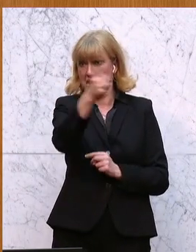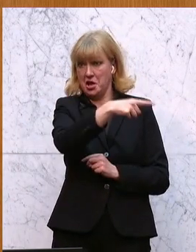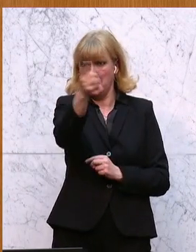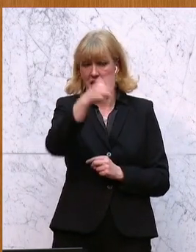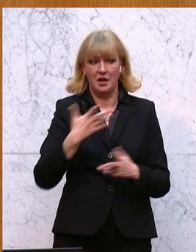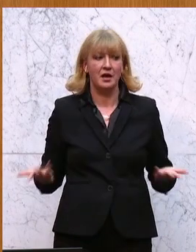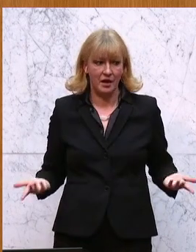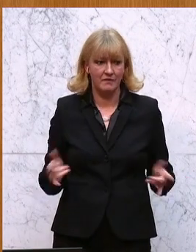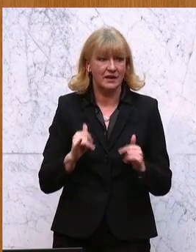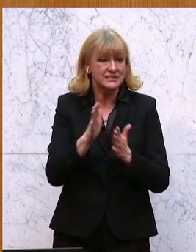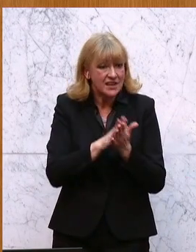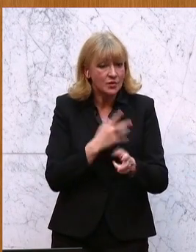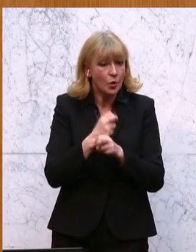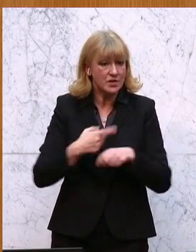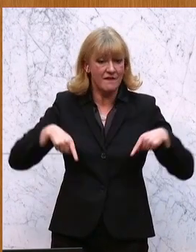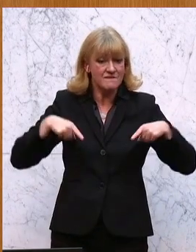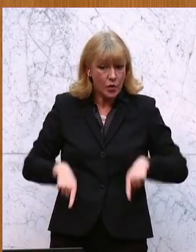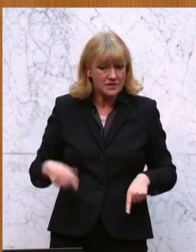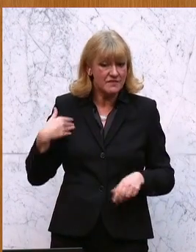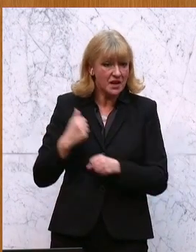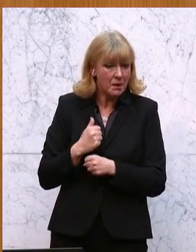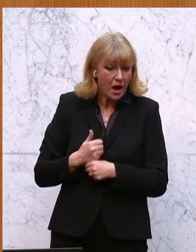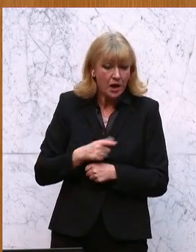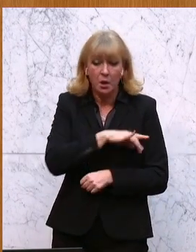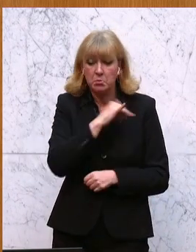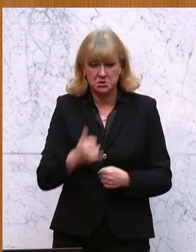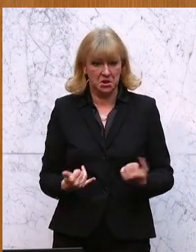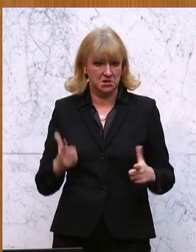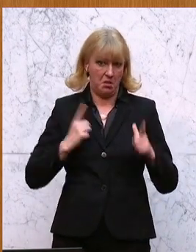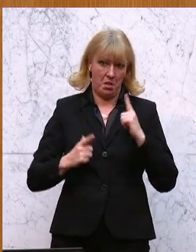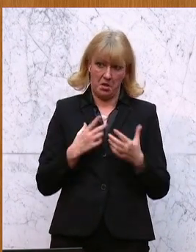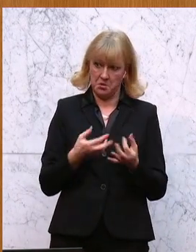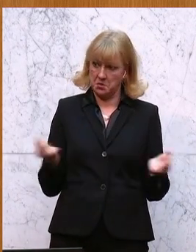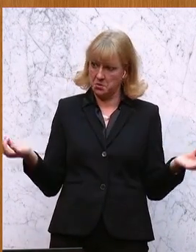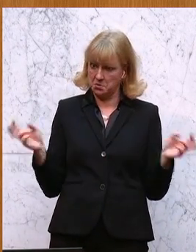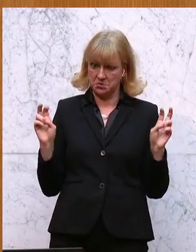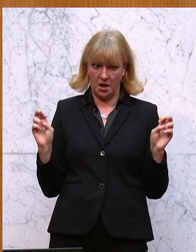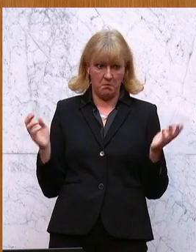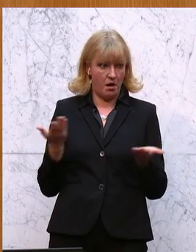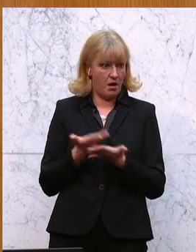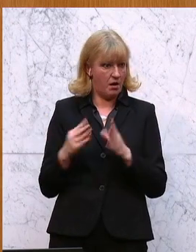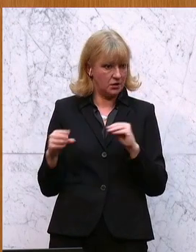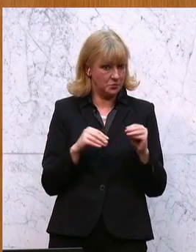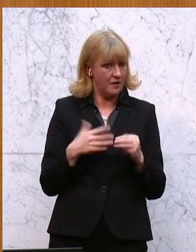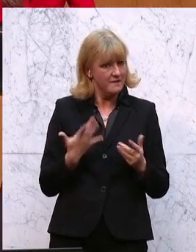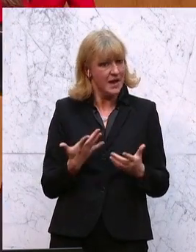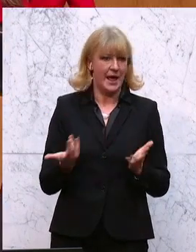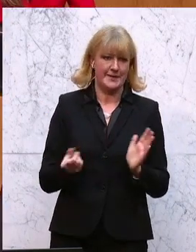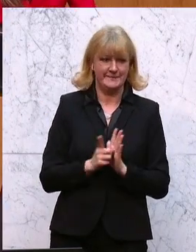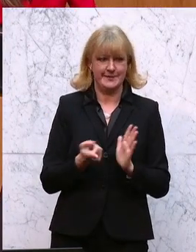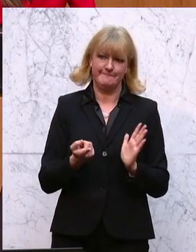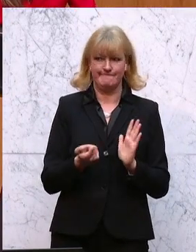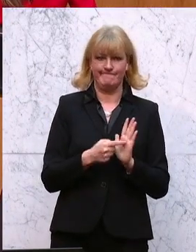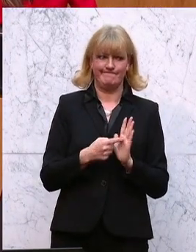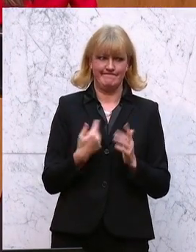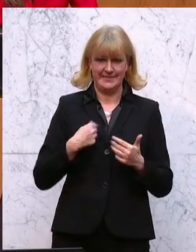bisher sozusagen ist seit Österreich den Vorsitz gemacht, hat da eben leider Gottes nicht viel passiert. Und das wäre vielleicht ein Anspruch. Als Techniker sage